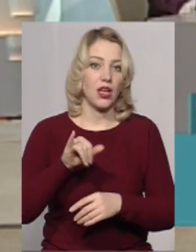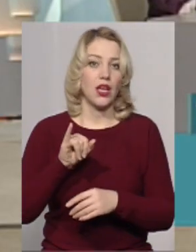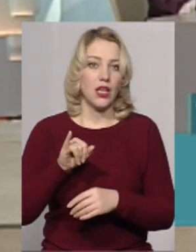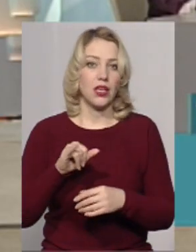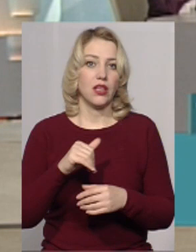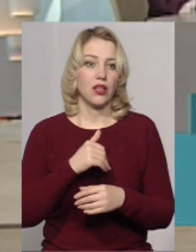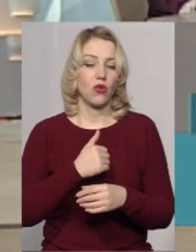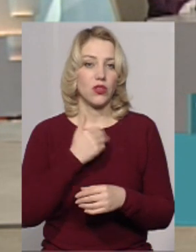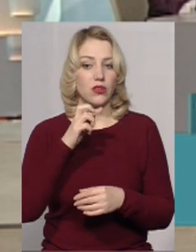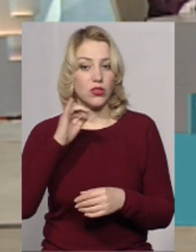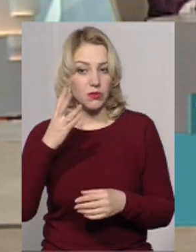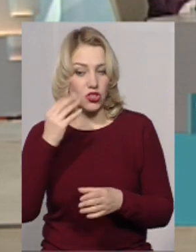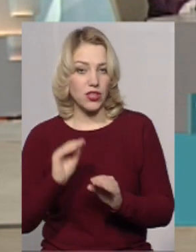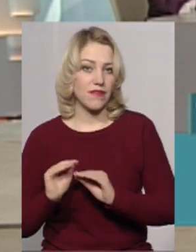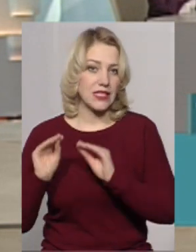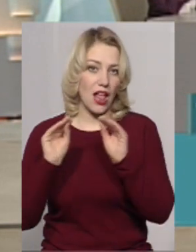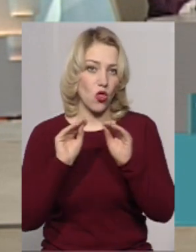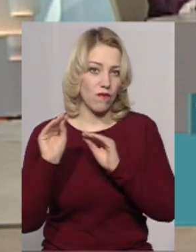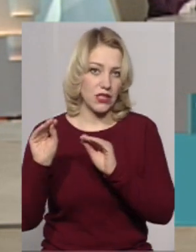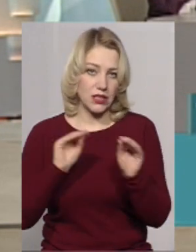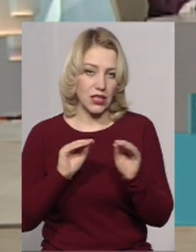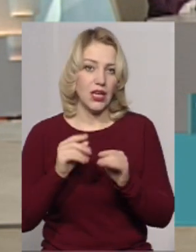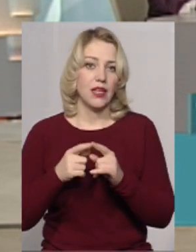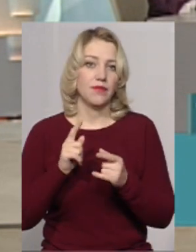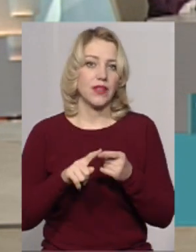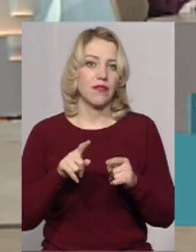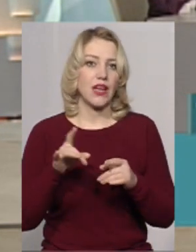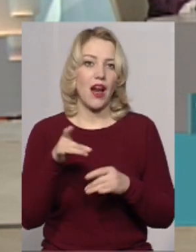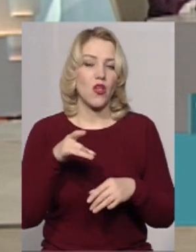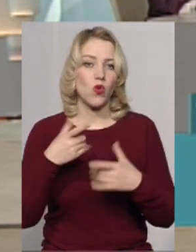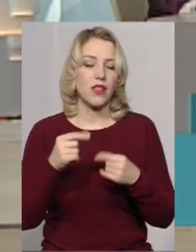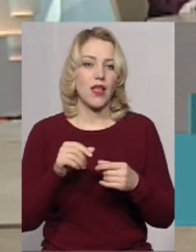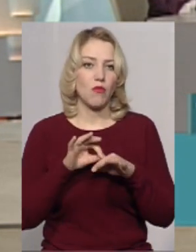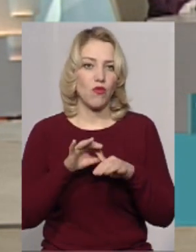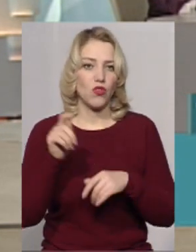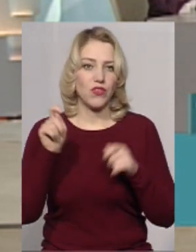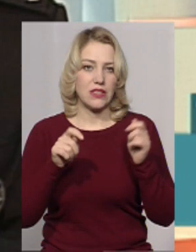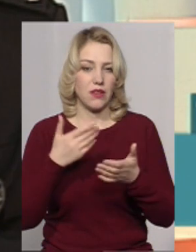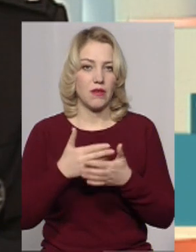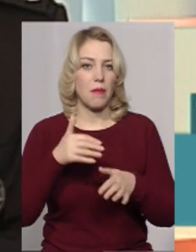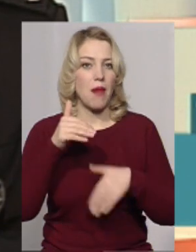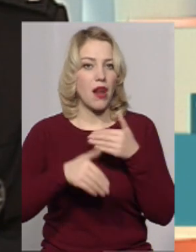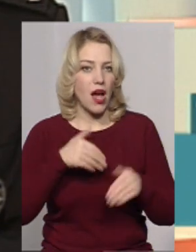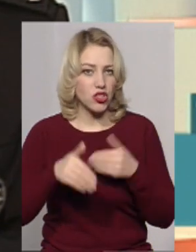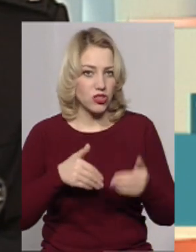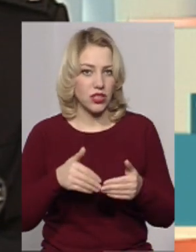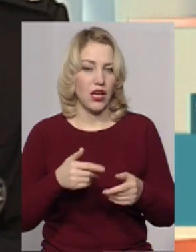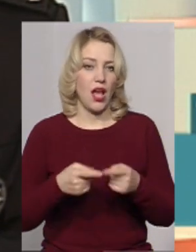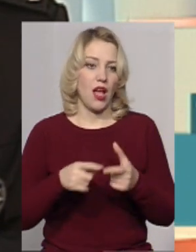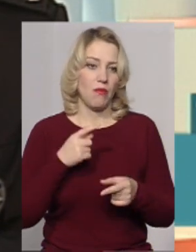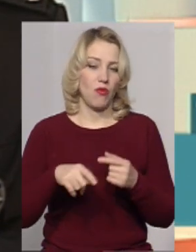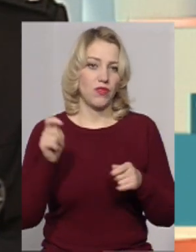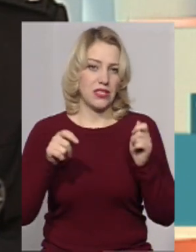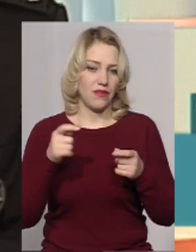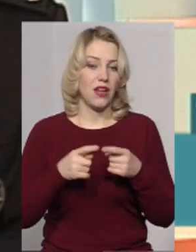Хотілося б дійсно встановити ще в районі, де от нас проводяться оці фестивалі, там, в районі, там, пляжу чи мостів, але